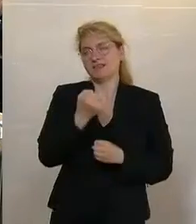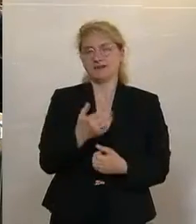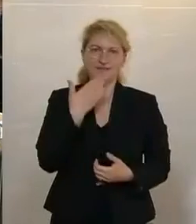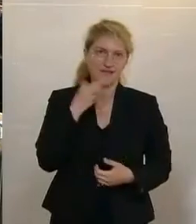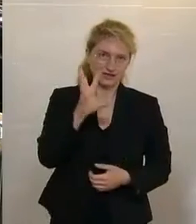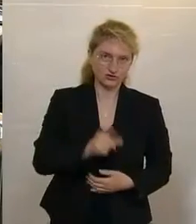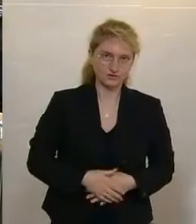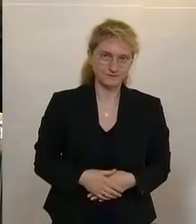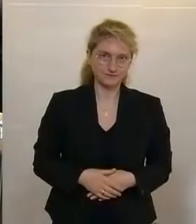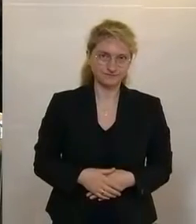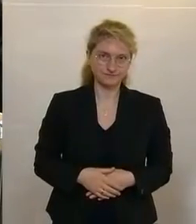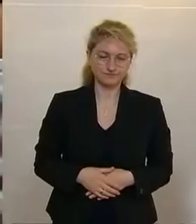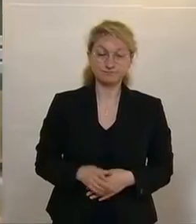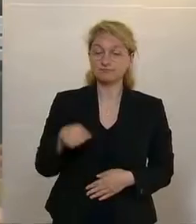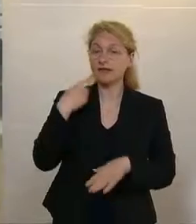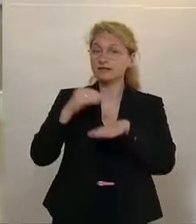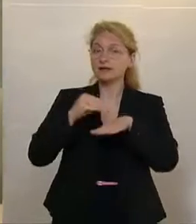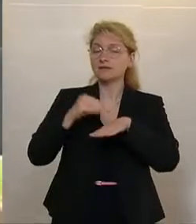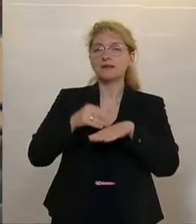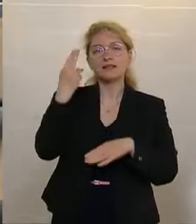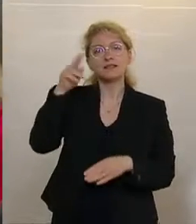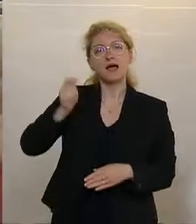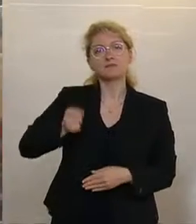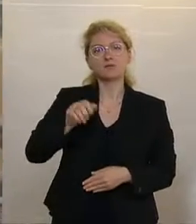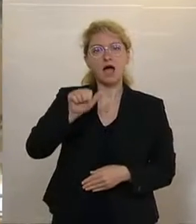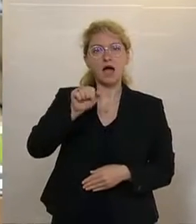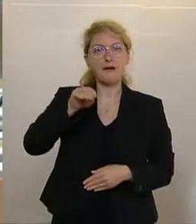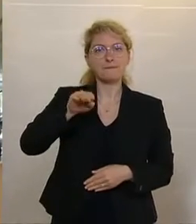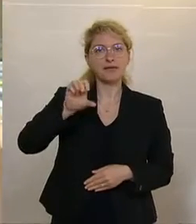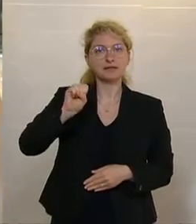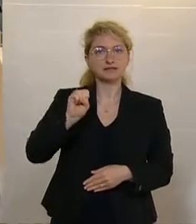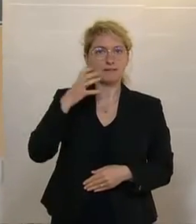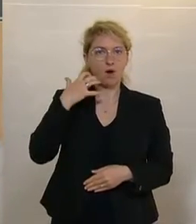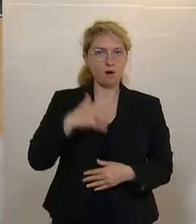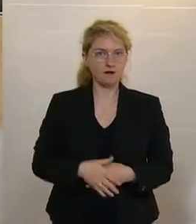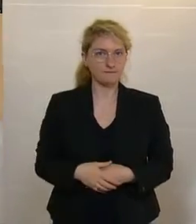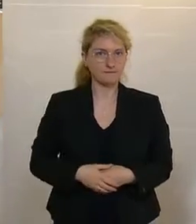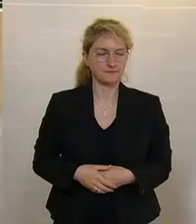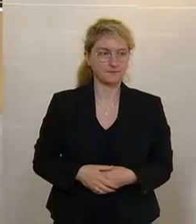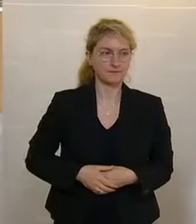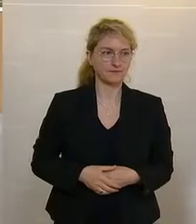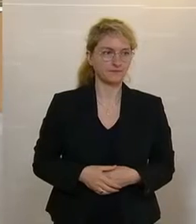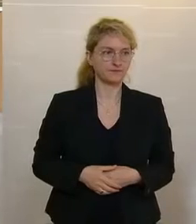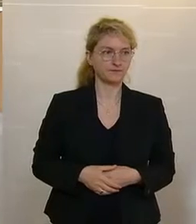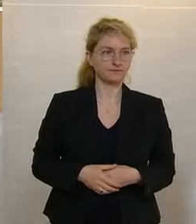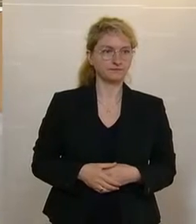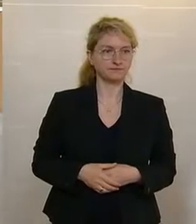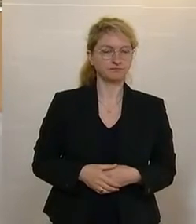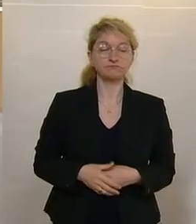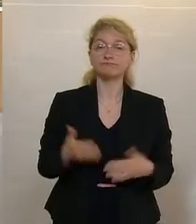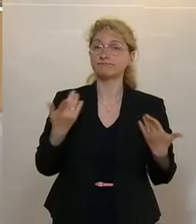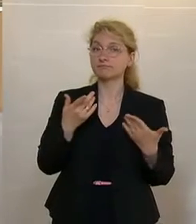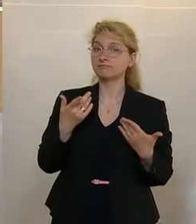Zu Wort gemeldet ist der Abgeordnete Amesbauer. Hannes Amesbauer, Betragsbediensteter, FPÖ